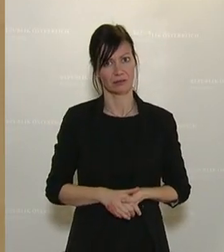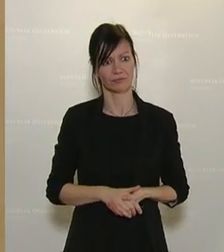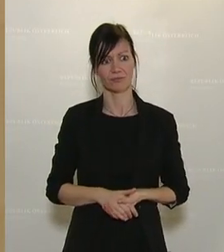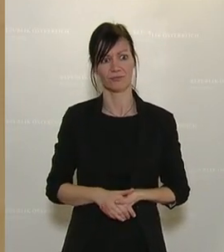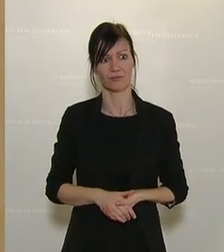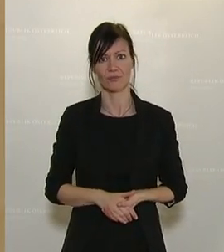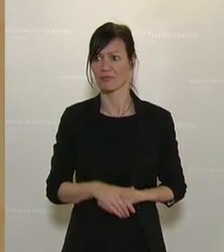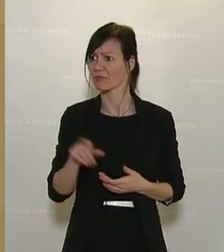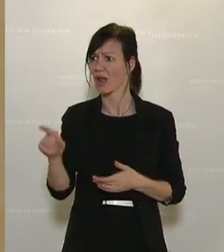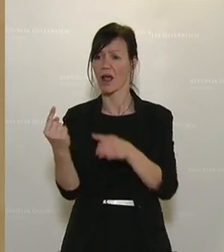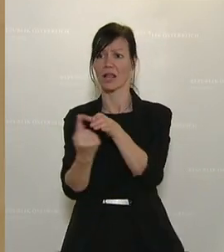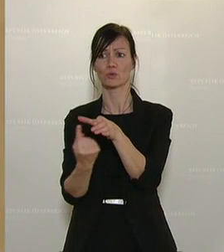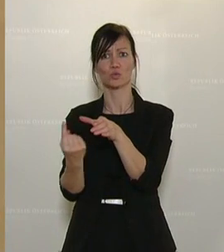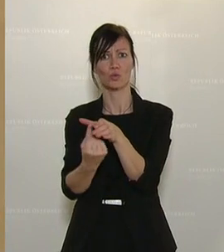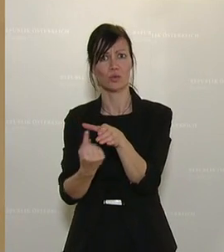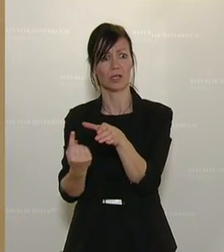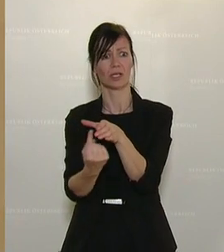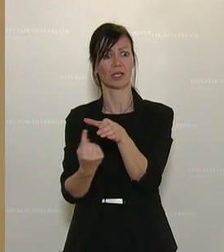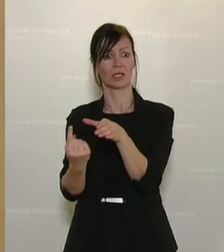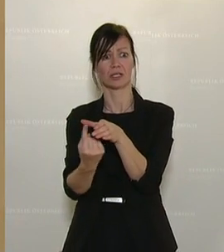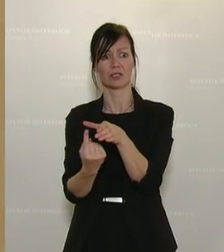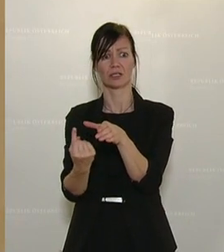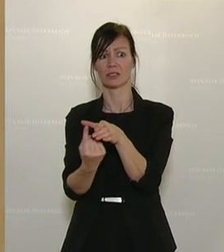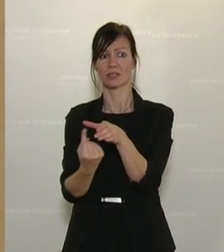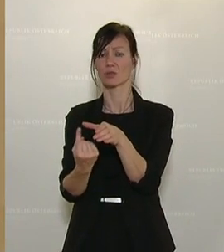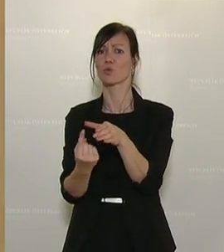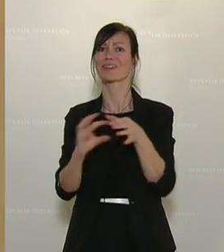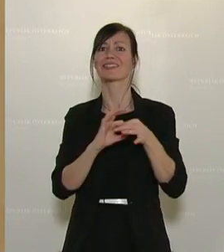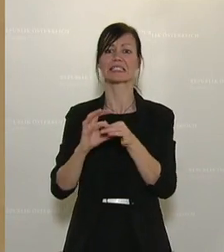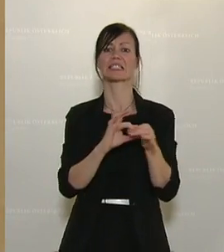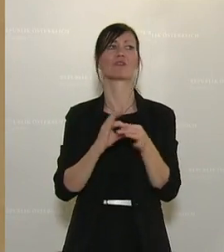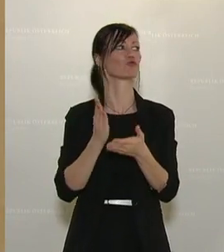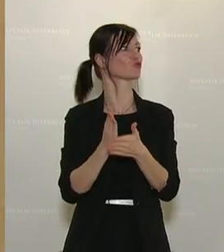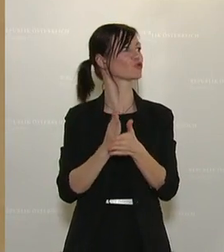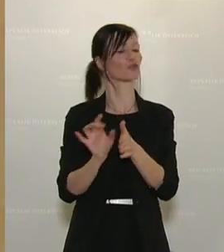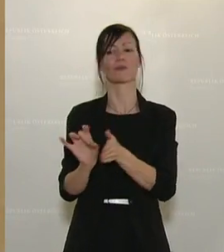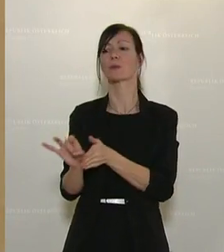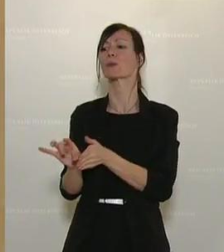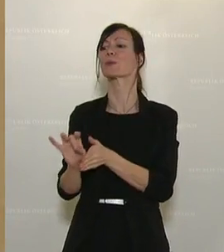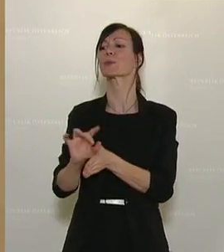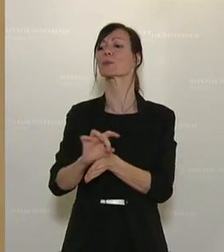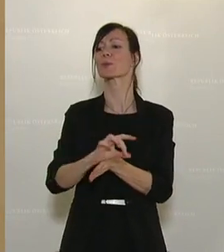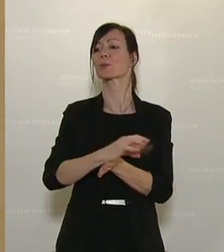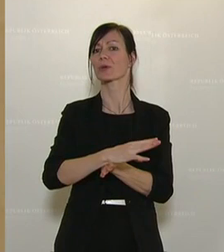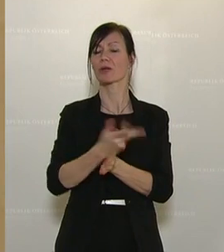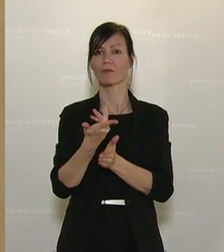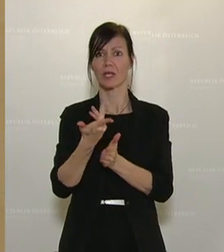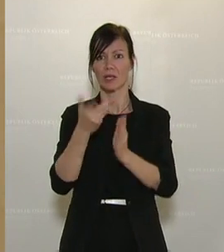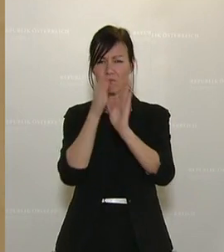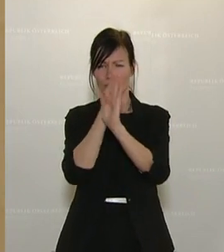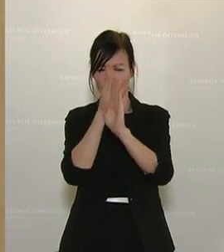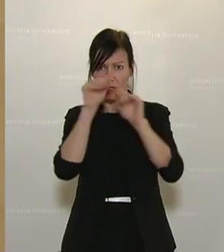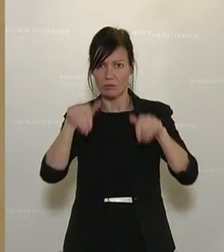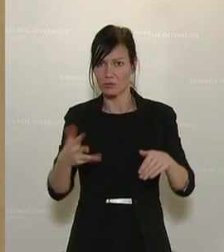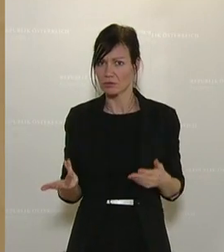Sie sind isoliert worden und sie werden immer mehr aus unserer Gesellschaft gedrängt und werden immer unsichtbarer. Alle Maßnahmen,